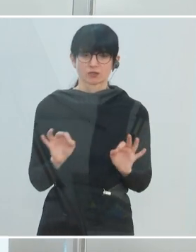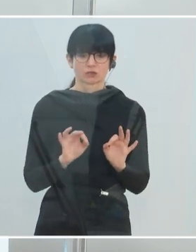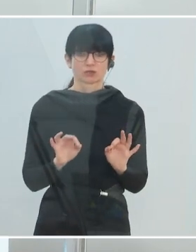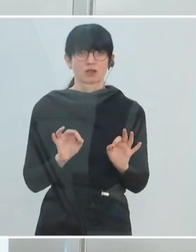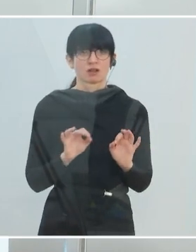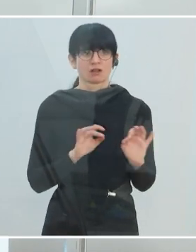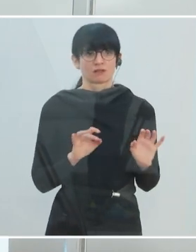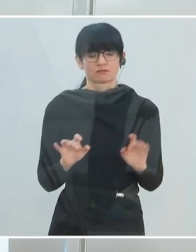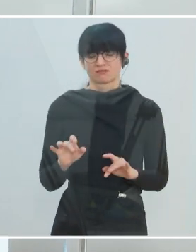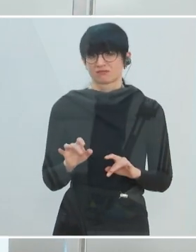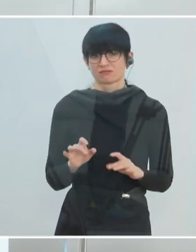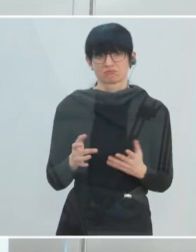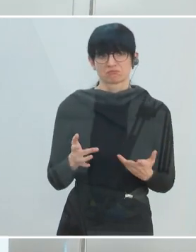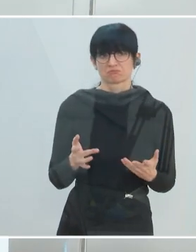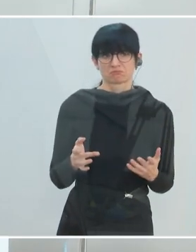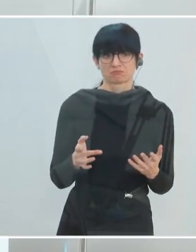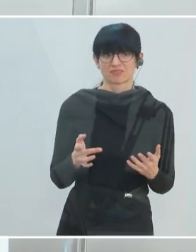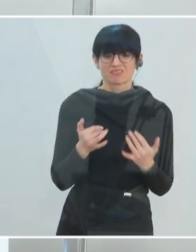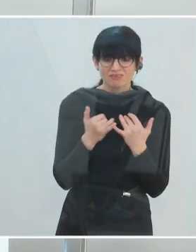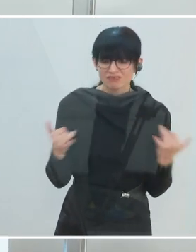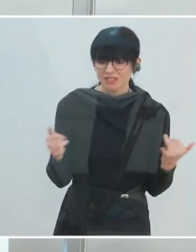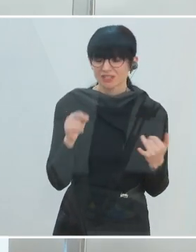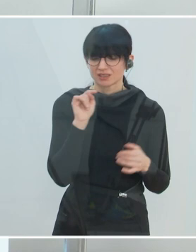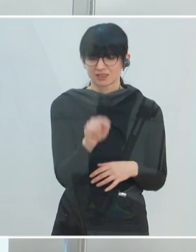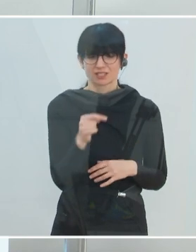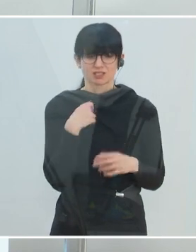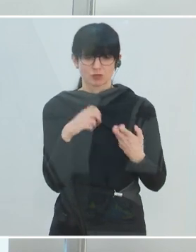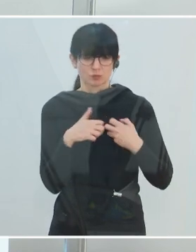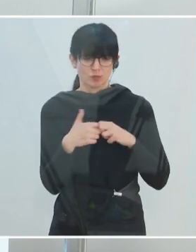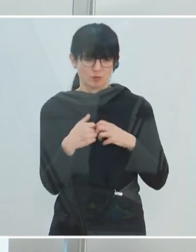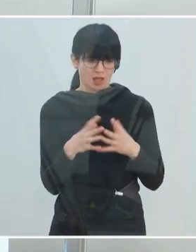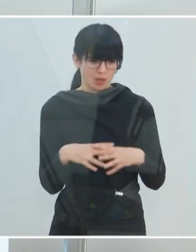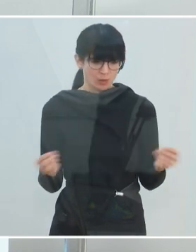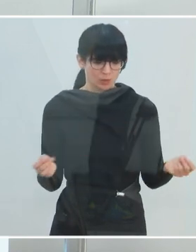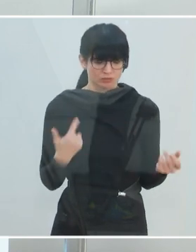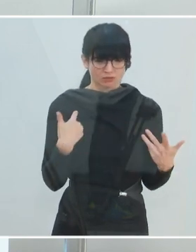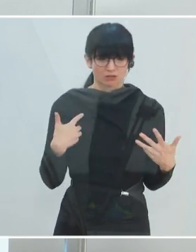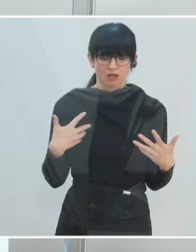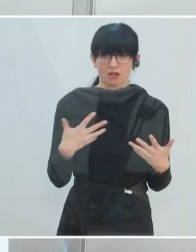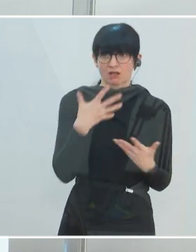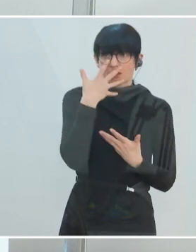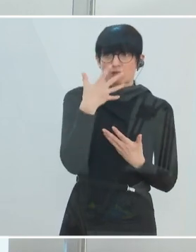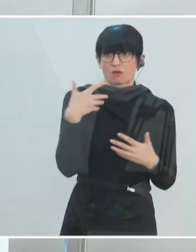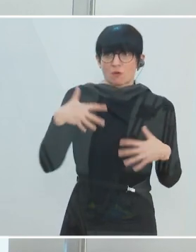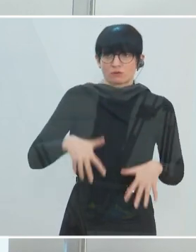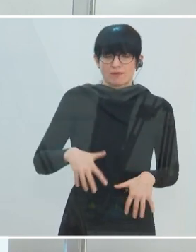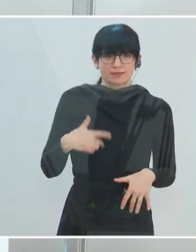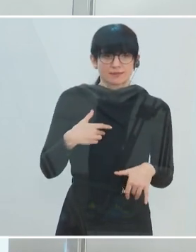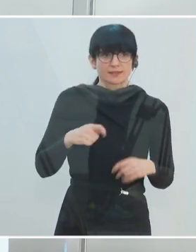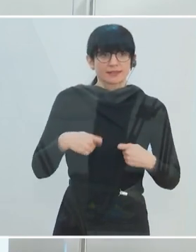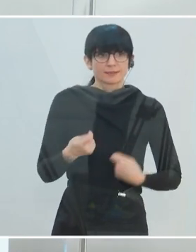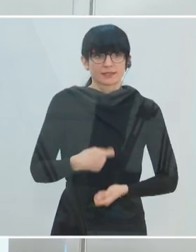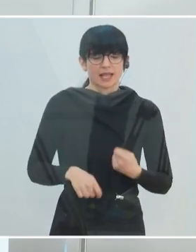Stimmungsfrage. Wie gehen wir diese Frage an? Führen wir uns ohnmächtig in dieser Situation? Welche Handlungsmöglichkeiten gibt es